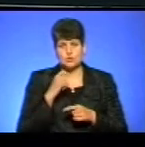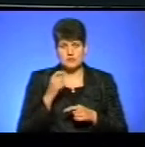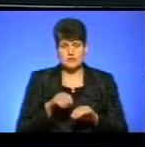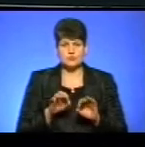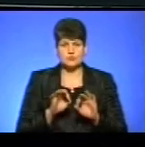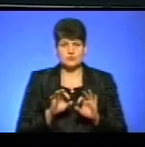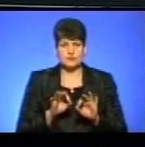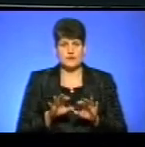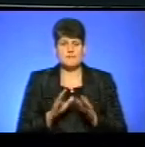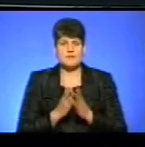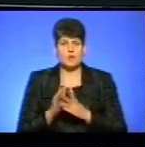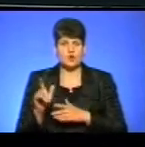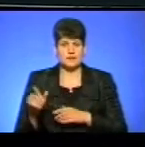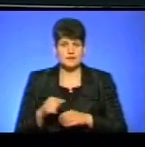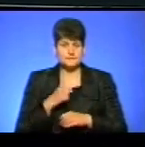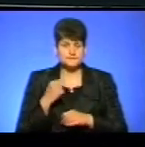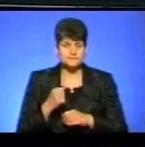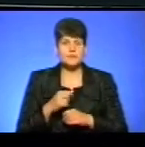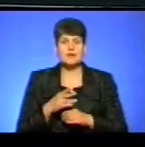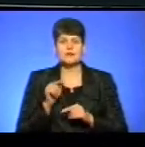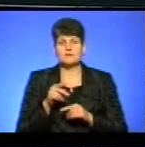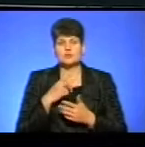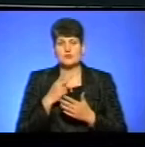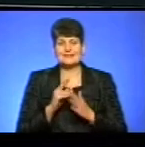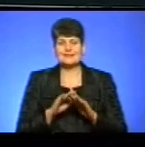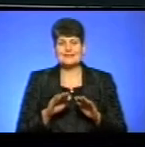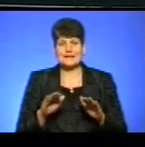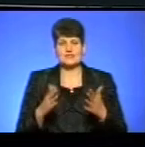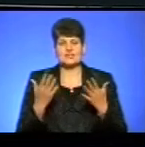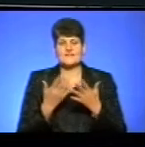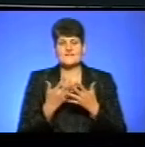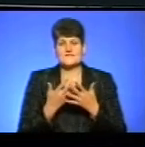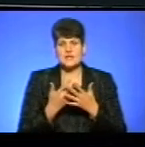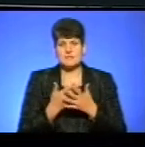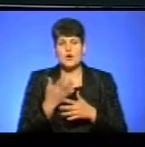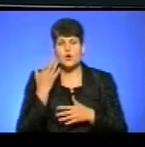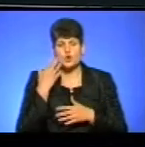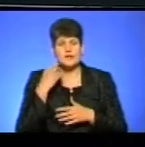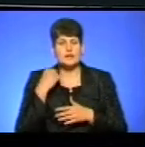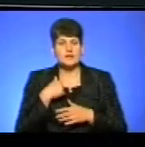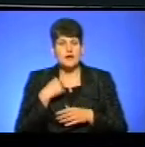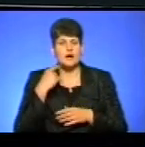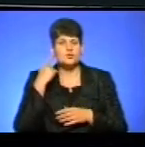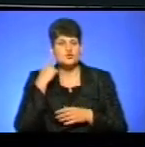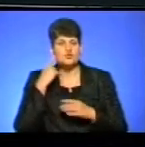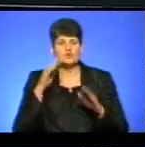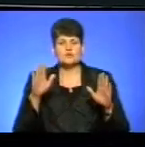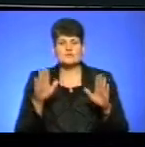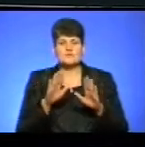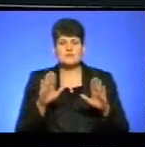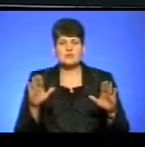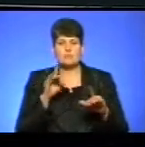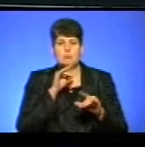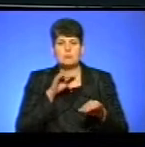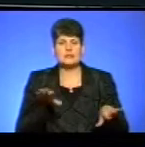Оксана Лихіцька. Сьогодні там репрезентували дитячий анімаційний фільм «Коли я чую спів птахів». Його переглянули учні